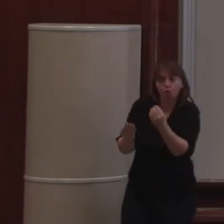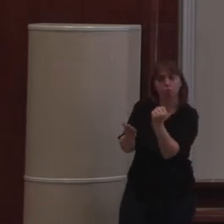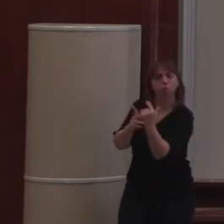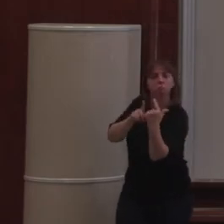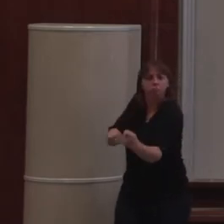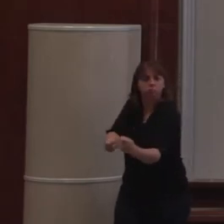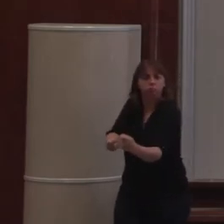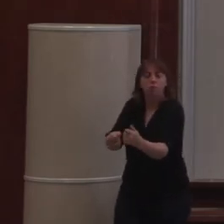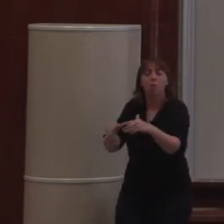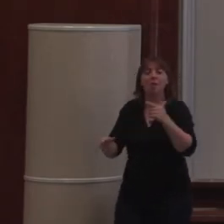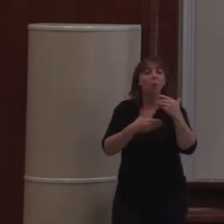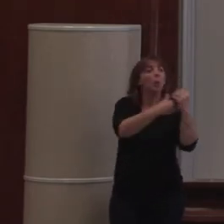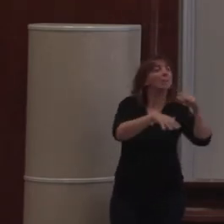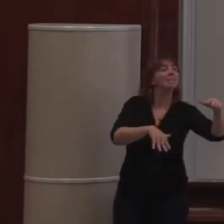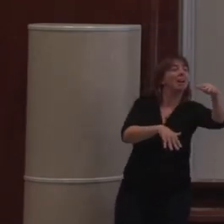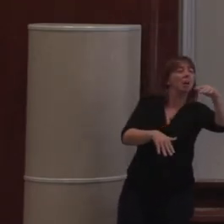hacker de l'extérieur.